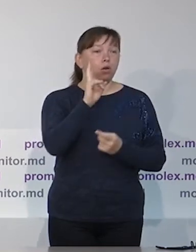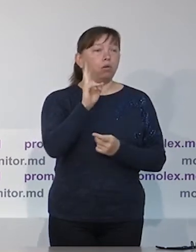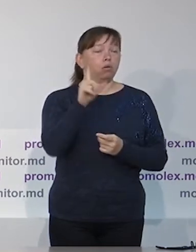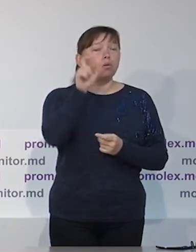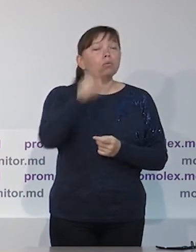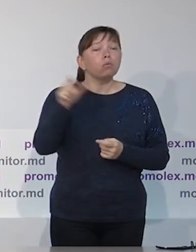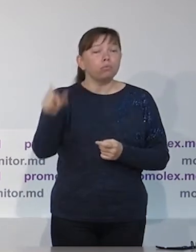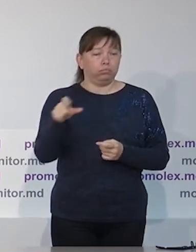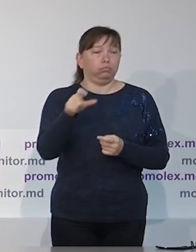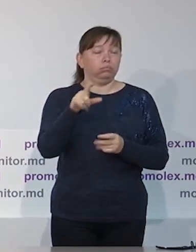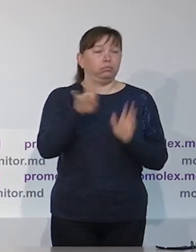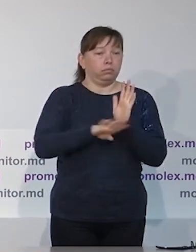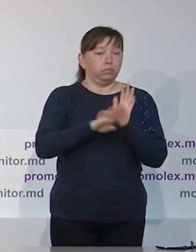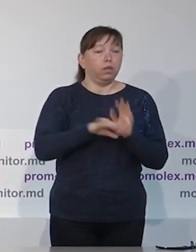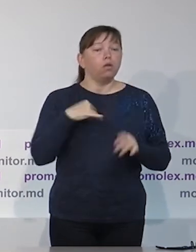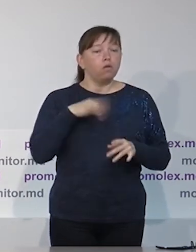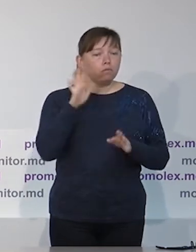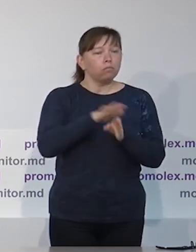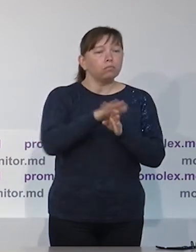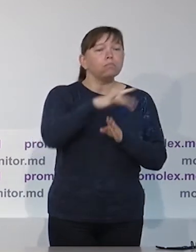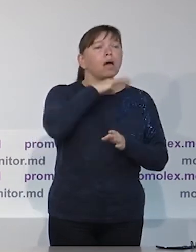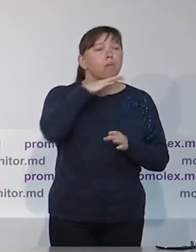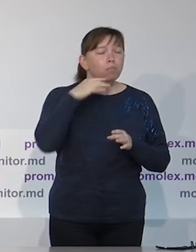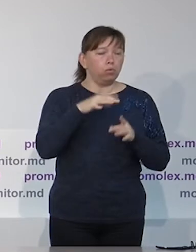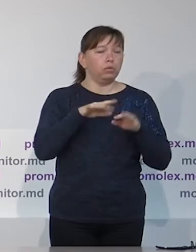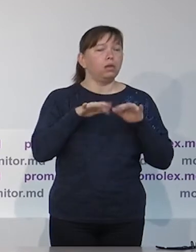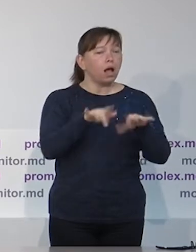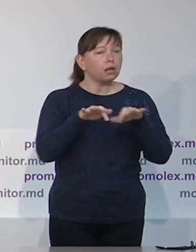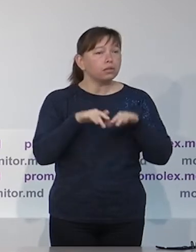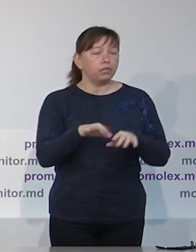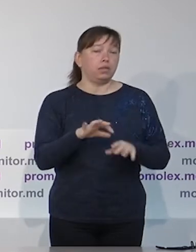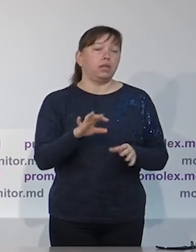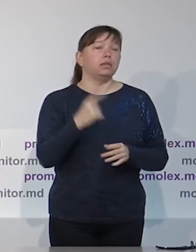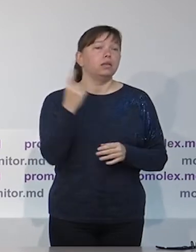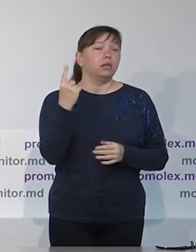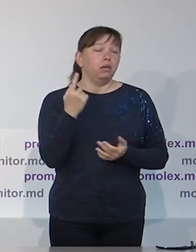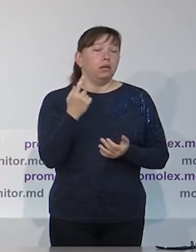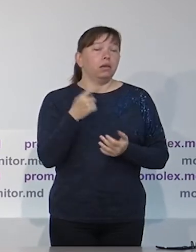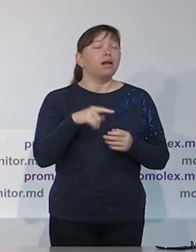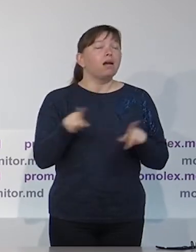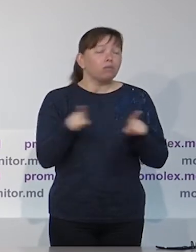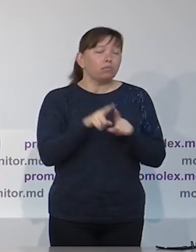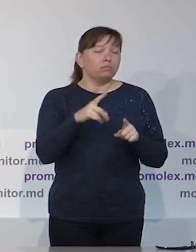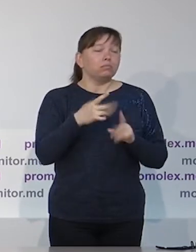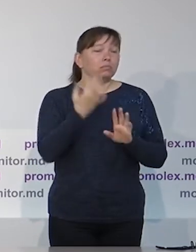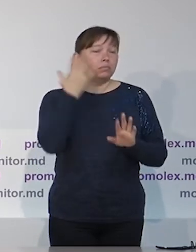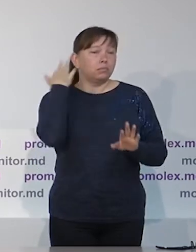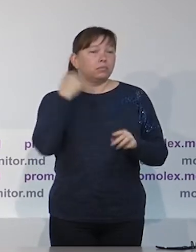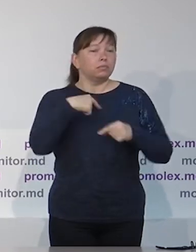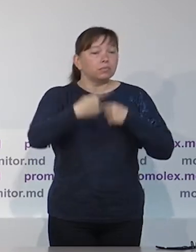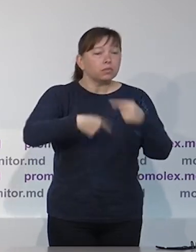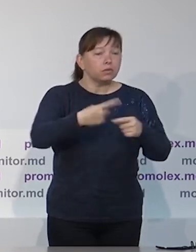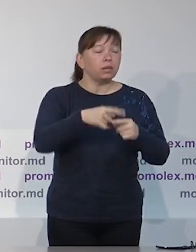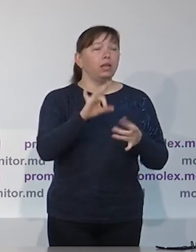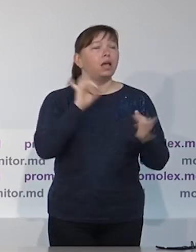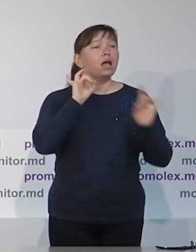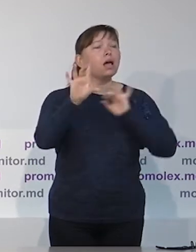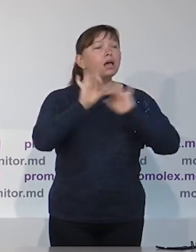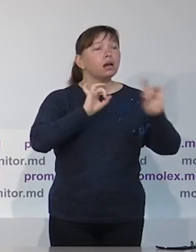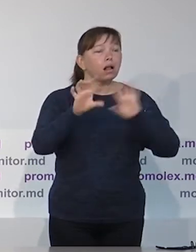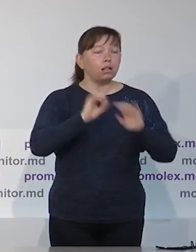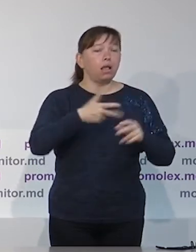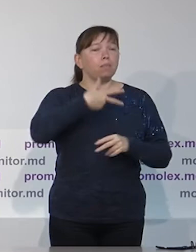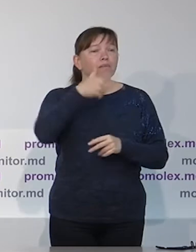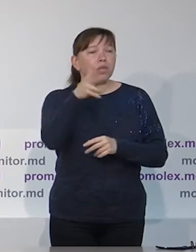дополняться таким же важным компонентом, как наблюдение, и которое называется информирование